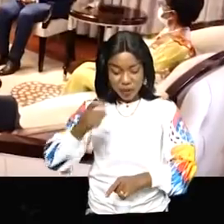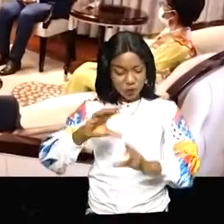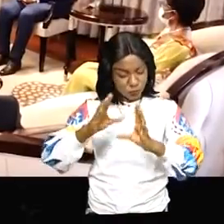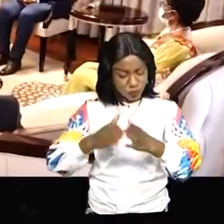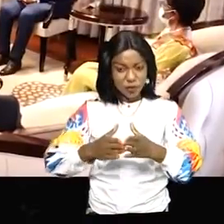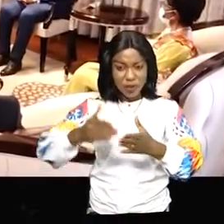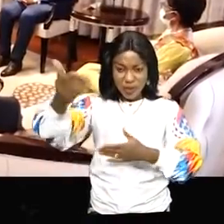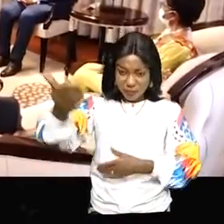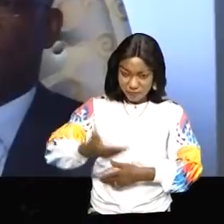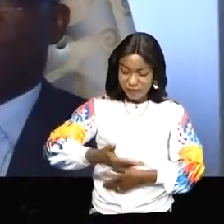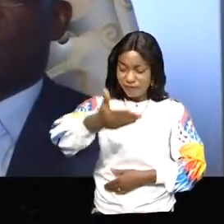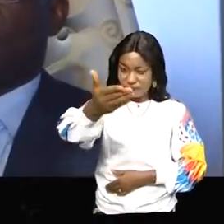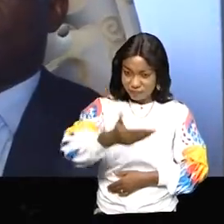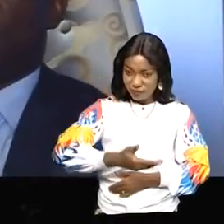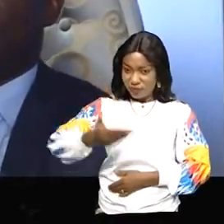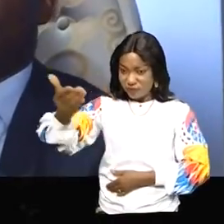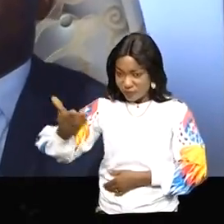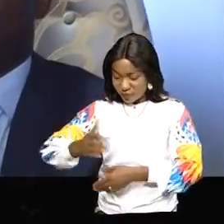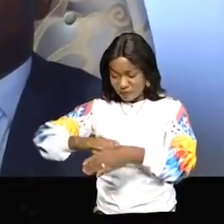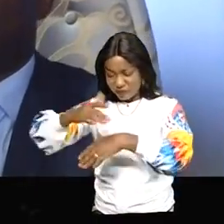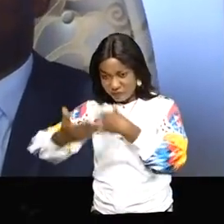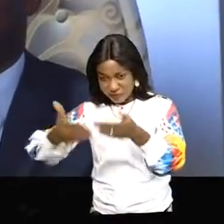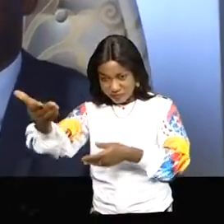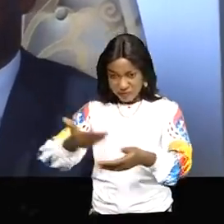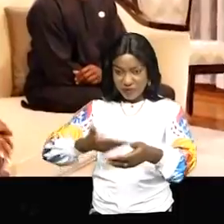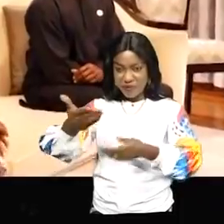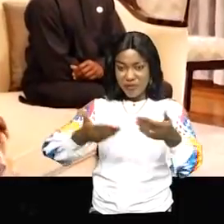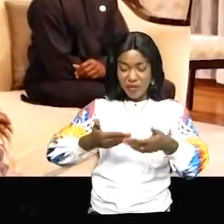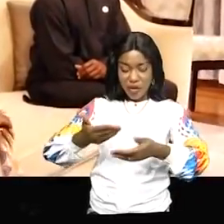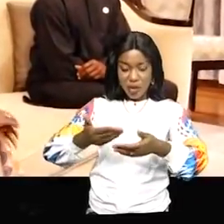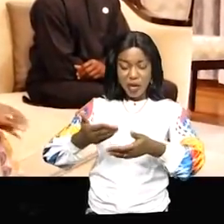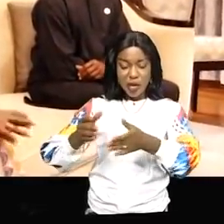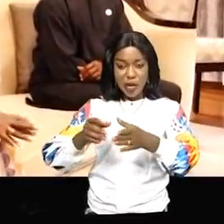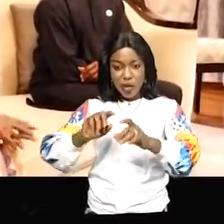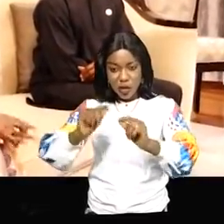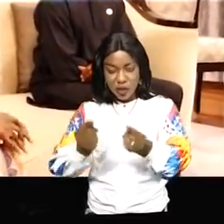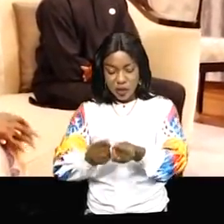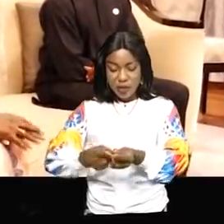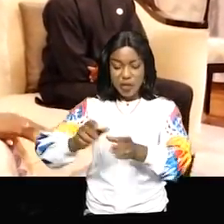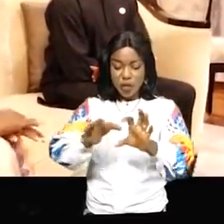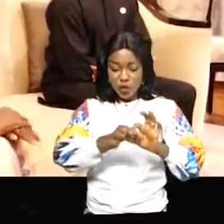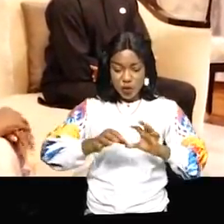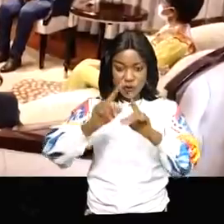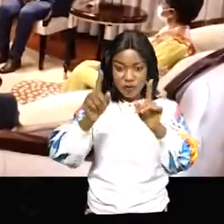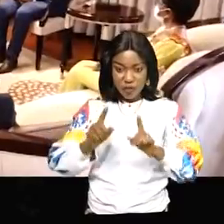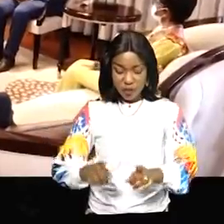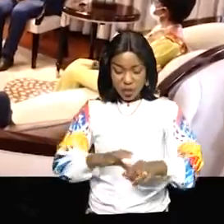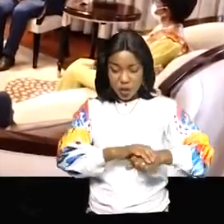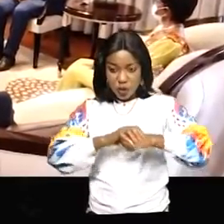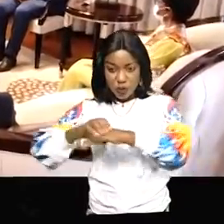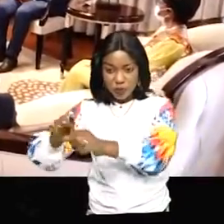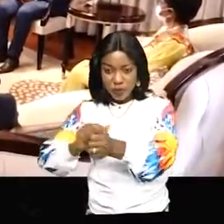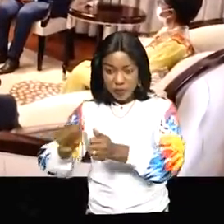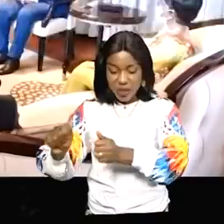tour à tour, avec les délégations de l'Union africaine, conduite par les commissaires politiques, paix et sécurité de l